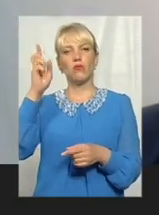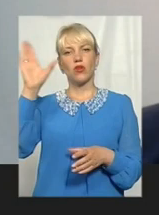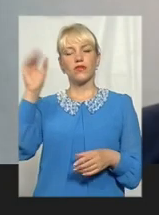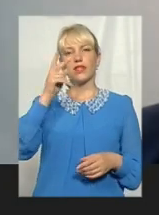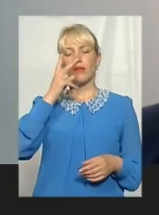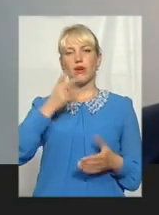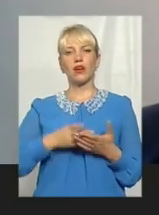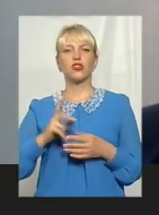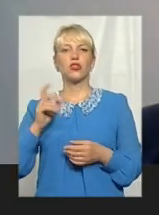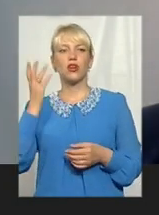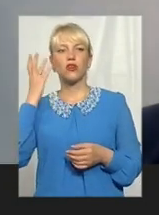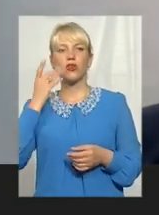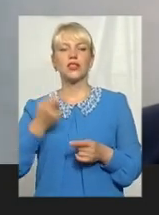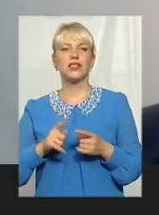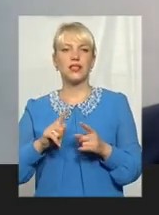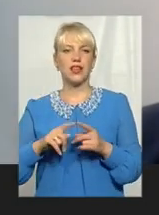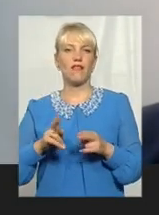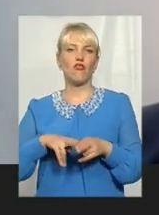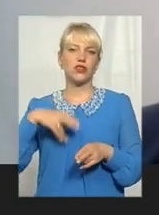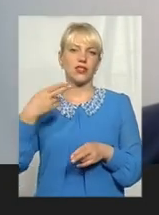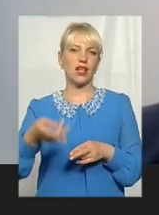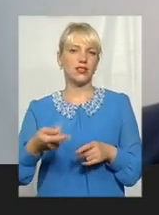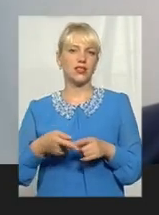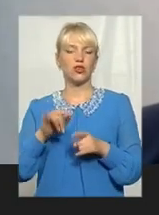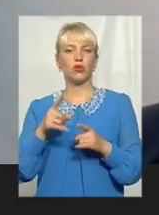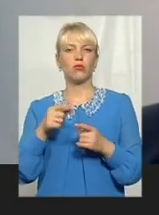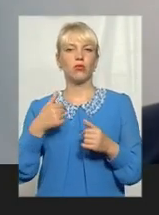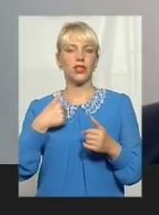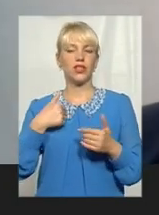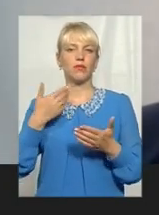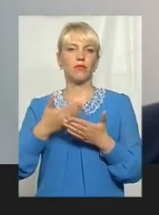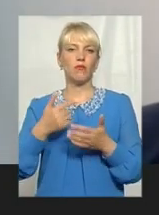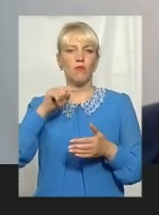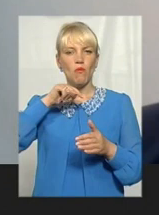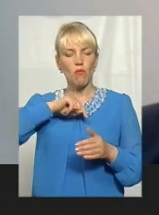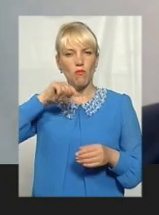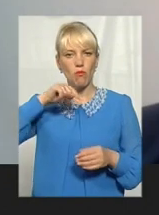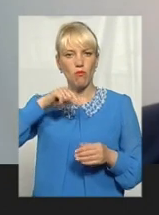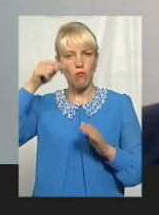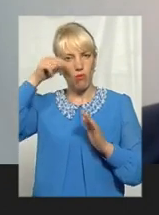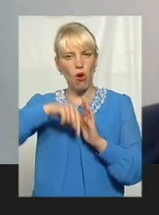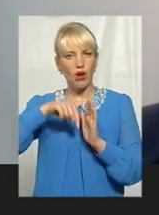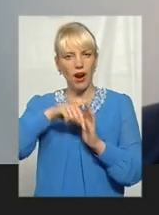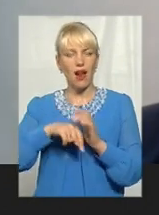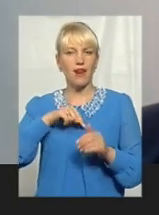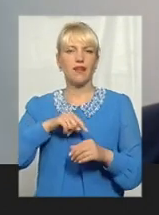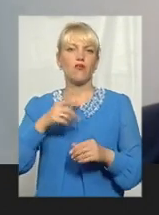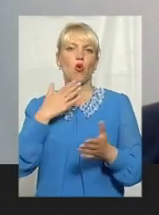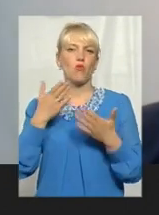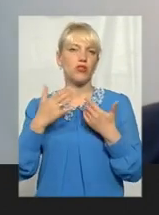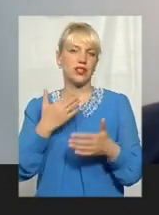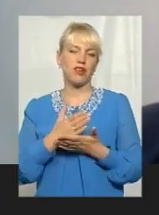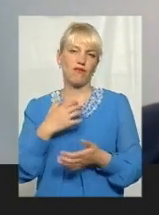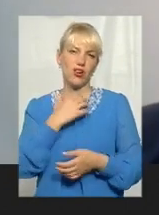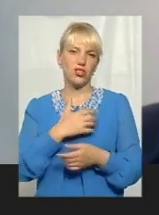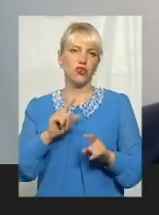бачить, і колись це воздасться. Тому мені здається, що мораль в комунікаціях є надзвичайно важливою. І